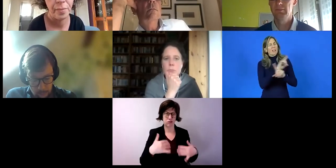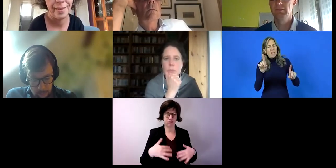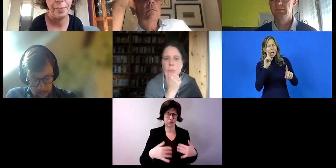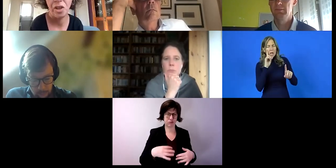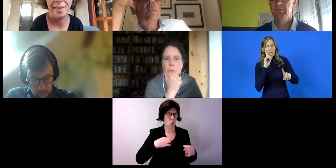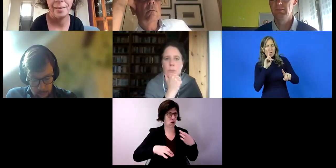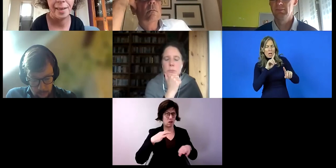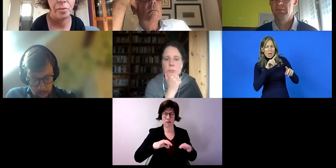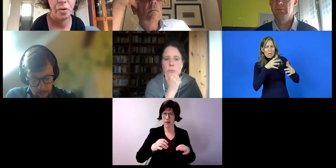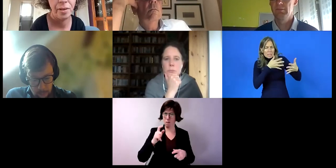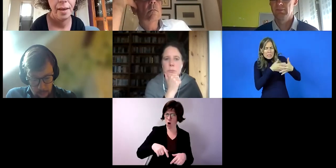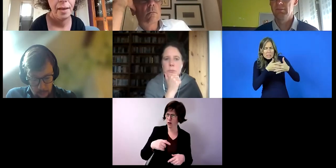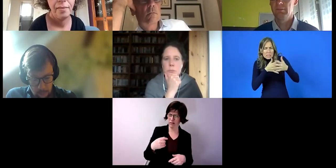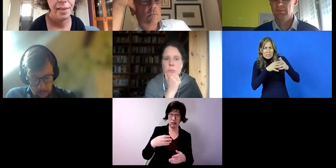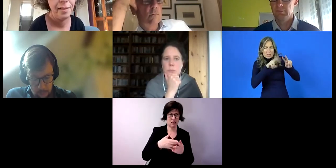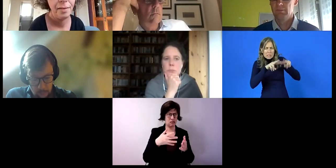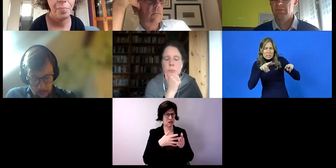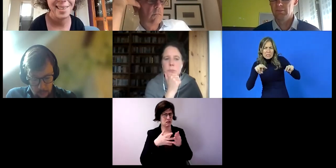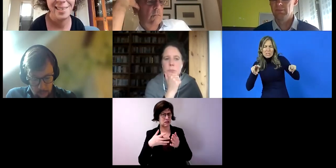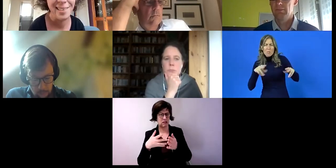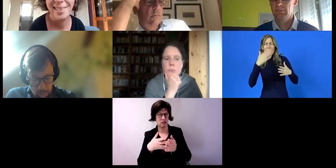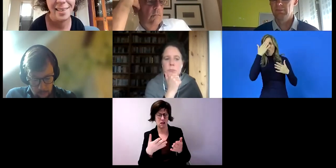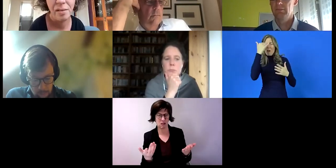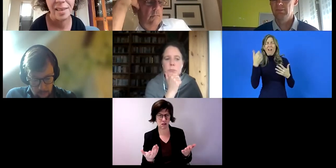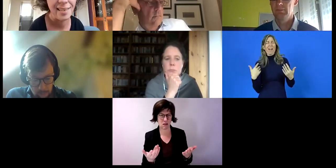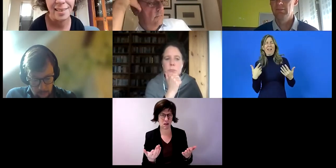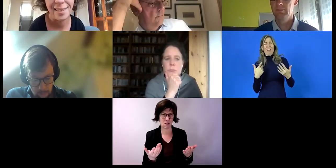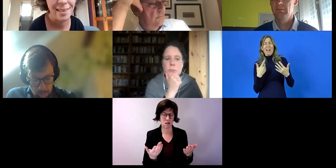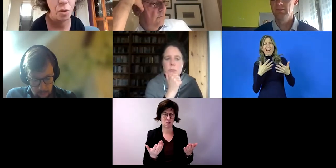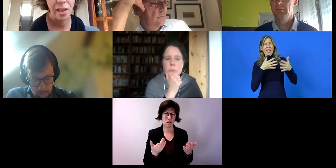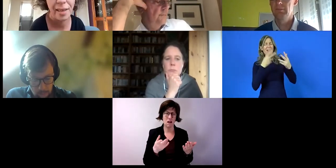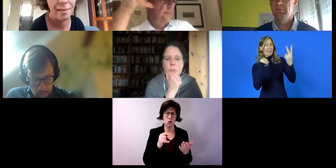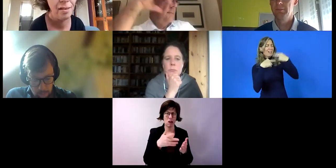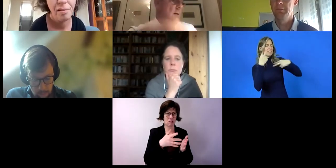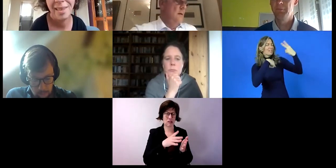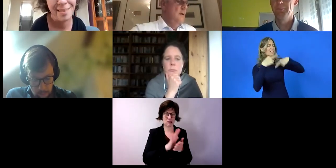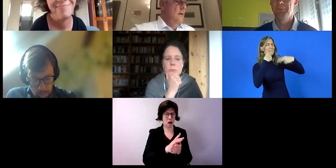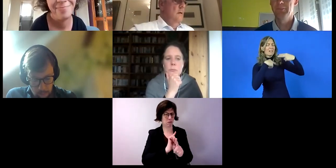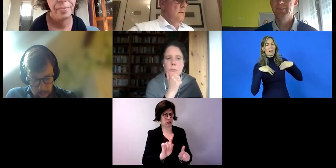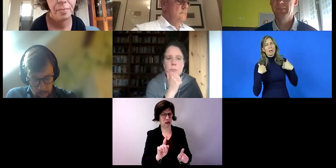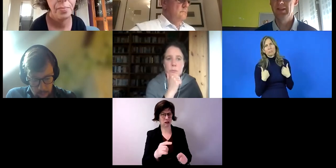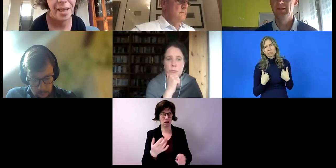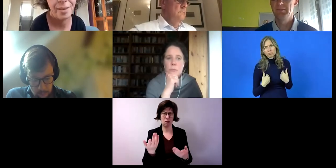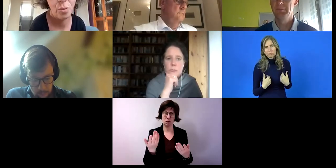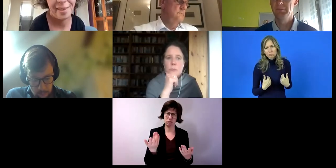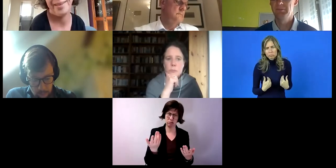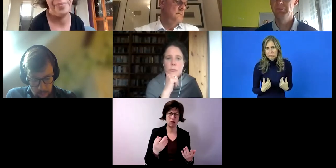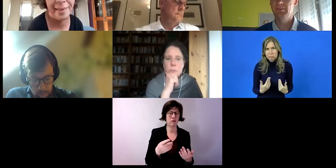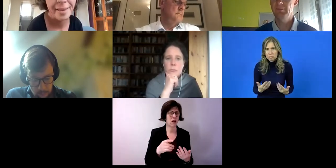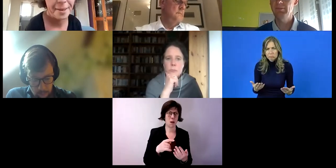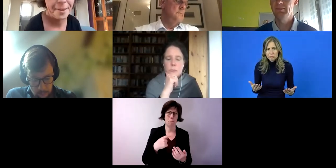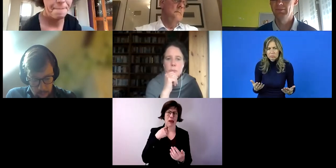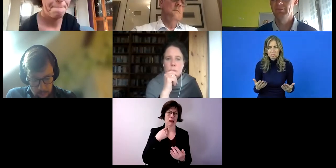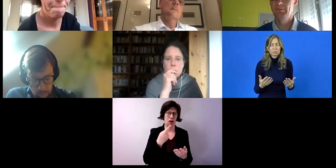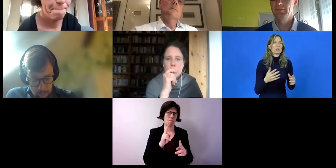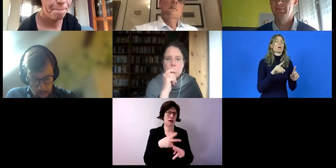und dass man das den Menschen halt nicht immer antun möchte. Wie passend sind sie denn? Und dann hast du den Test nicht bestanden und dann, hm, Pech, du passt eben